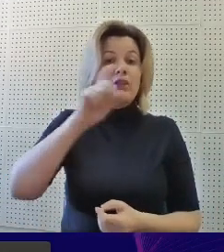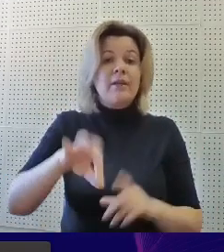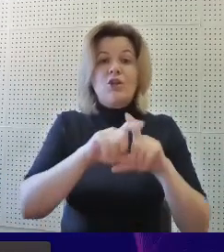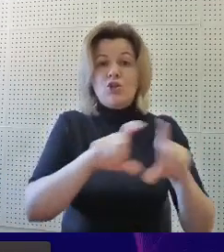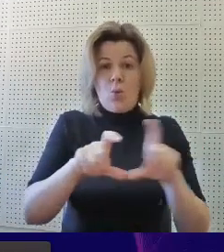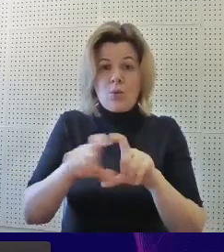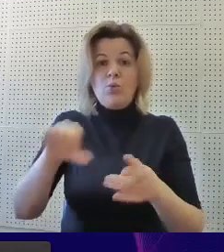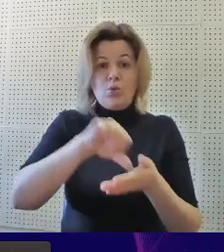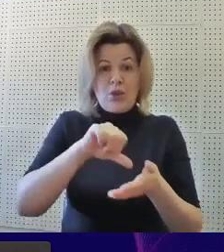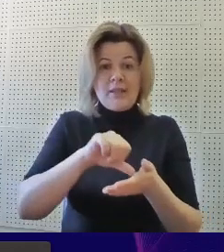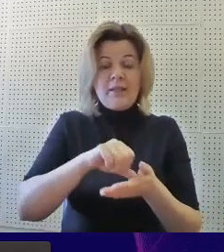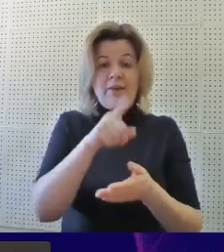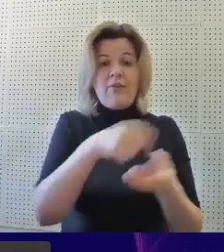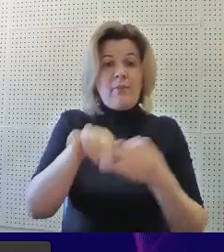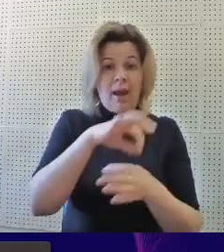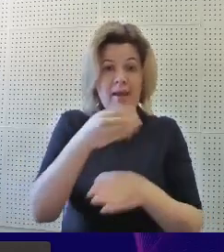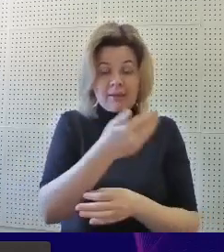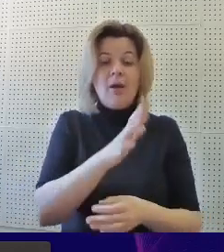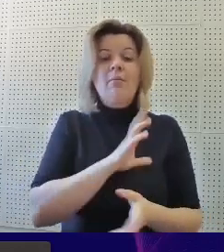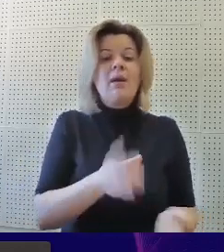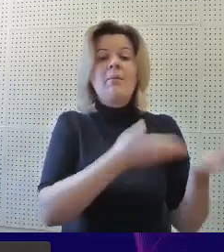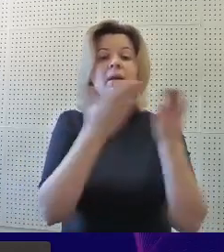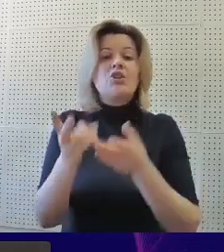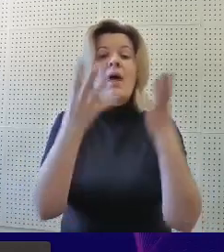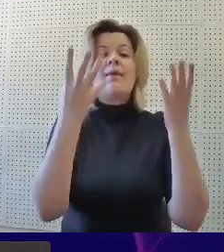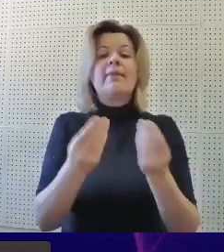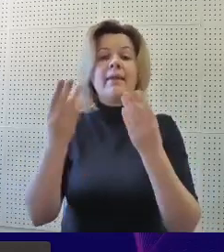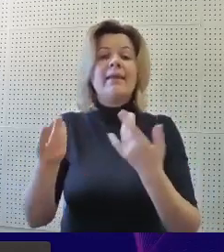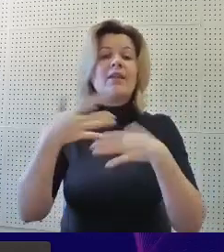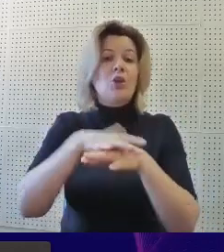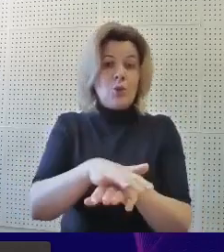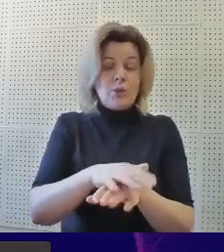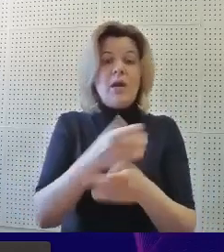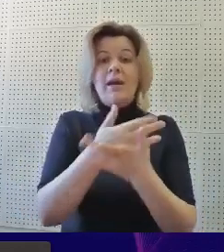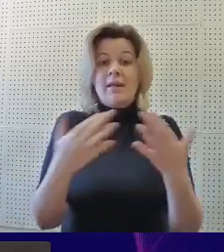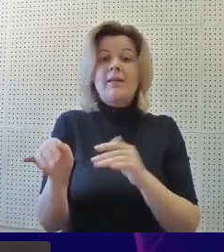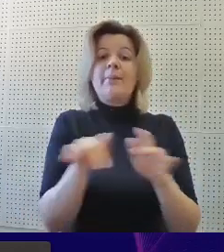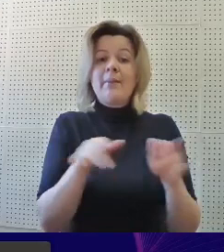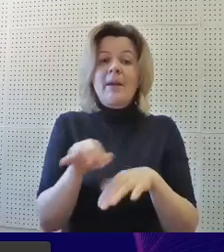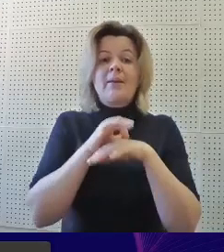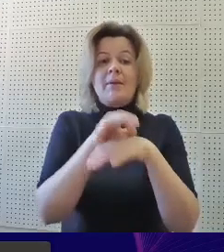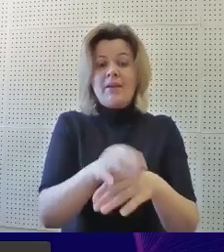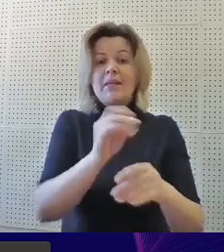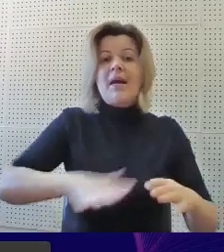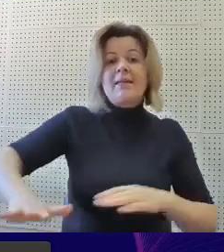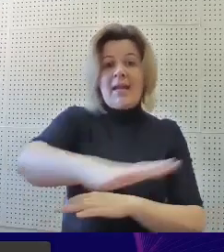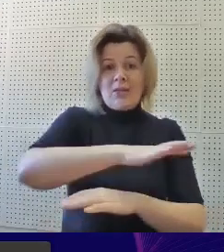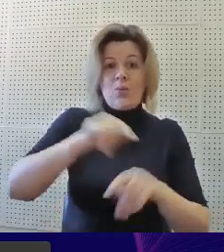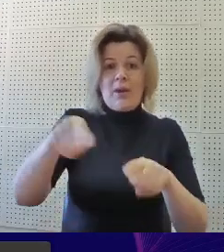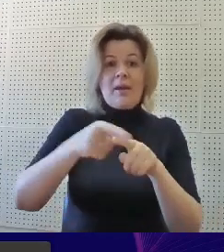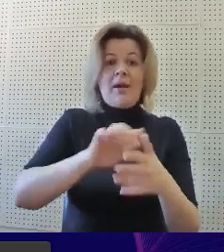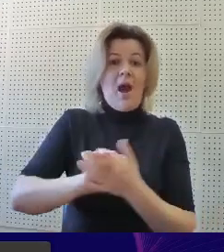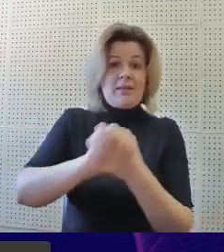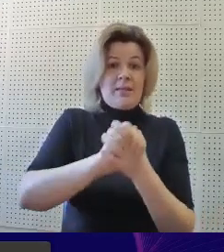Ученики школ участников проекта были приглашены на дни инклюзии. Некоторые мероприятия проходили на